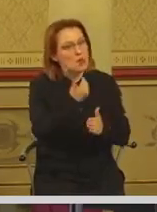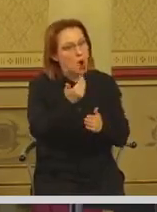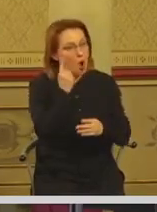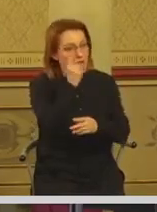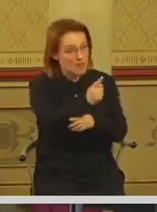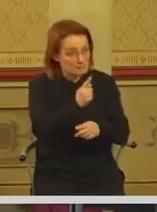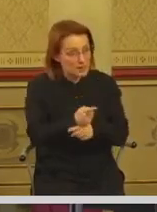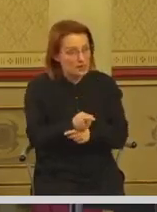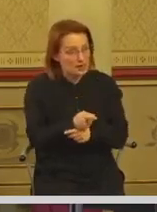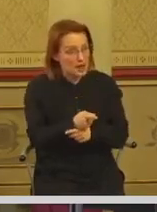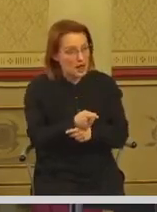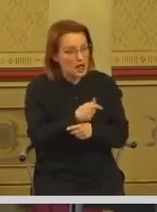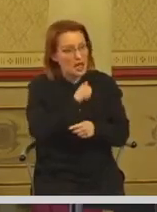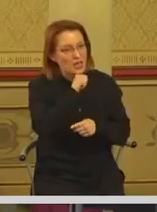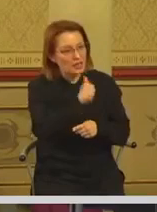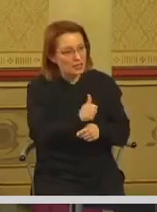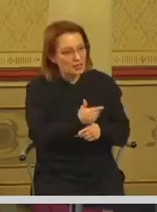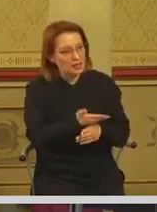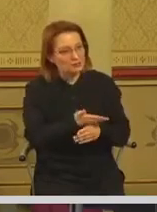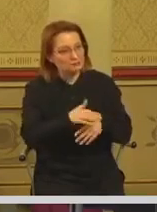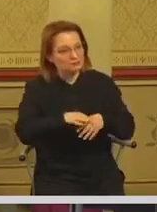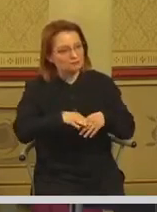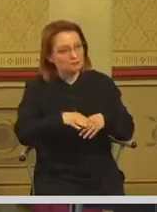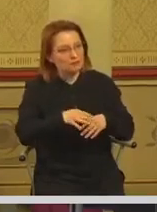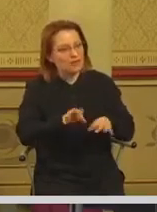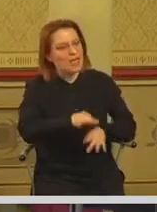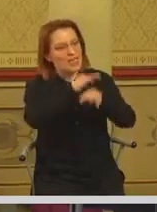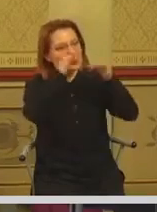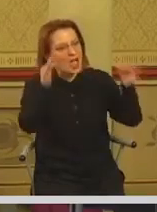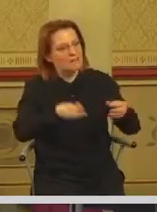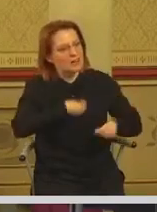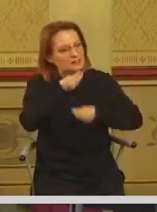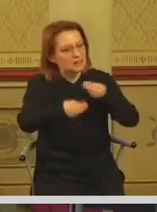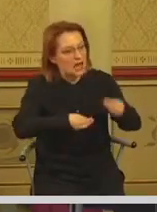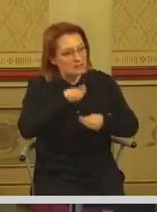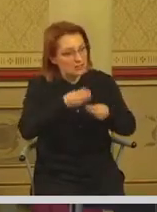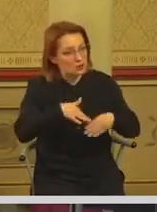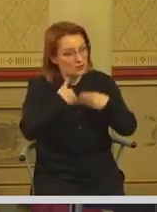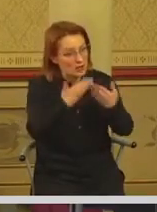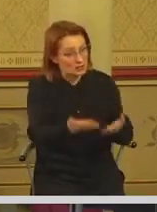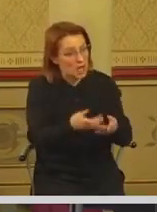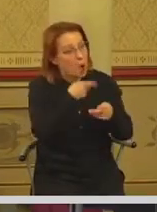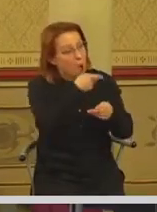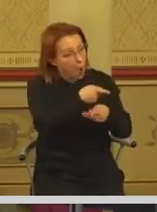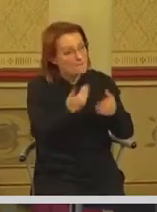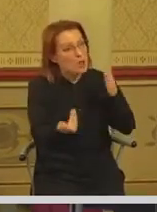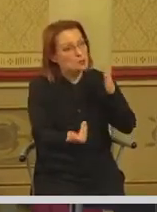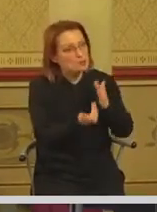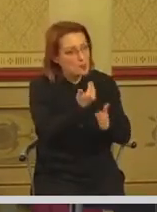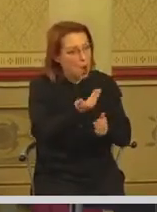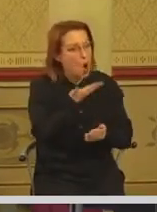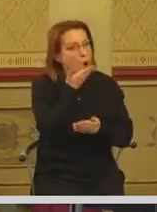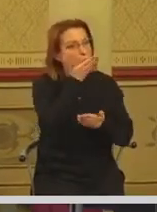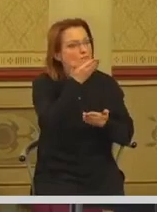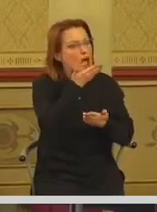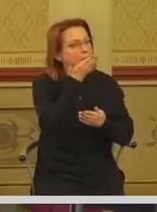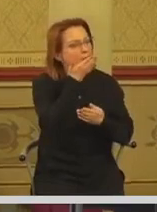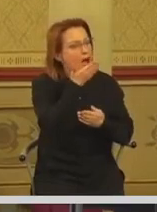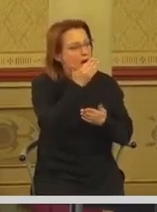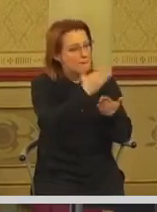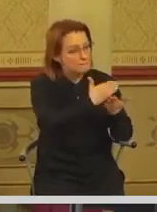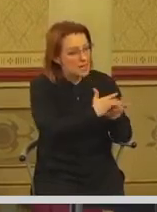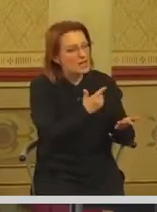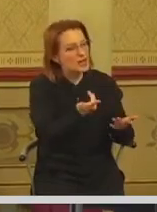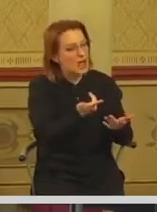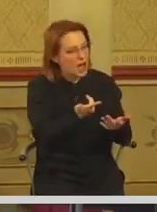mjere i uputiti ju u javno savjetovanje. Ta nova mjera podrazumjeva